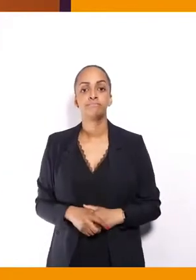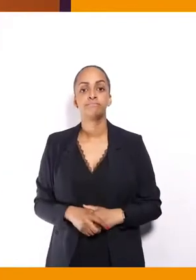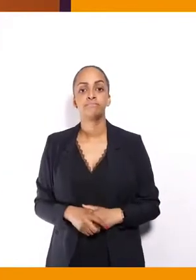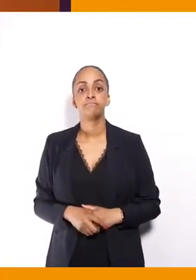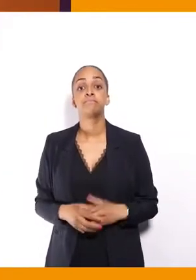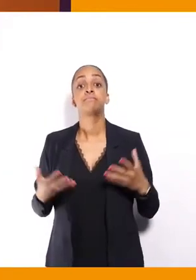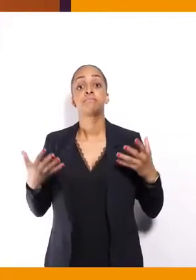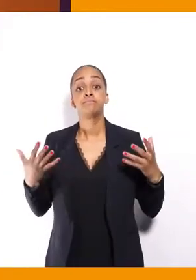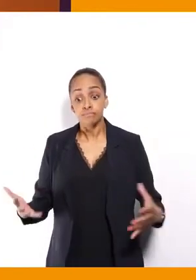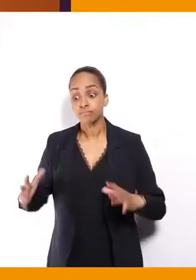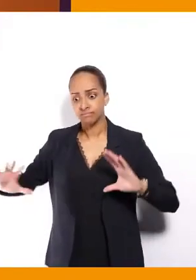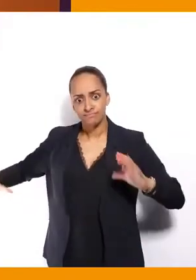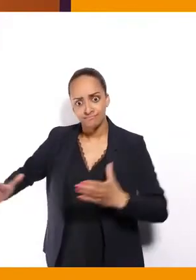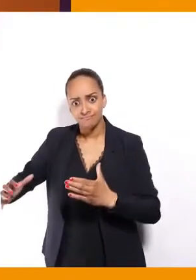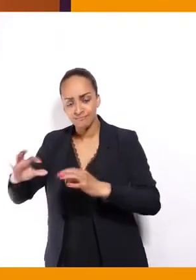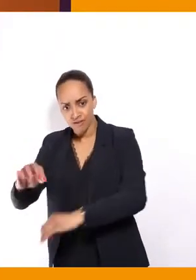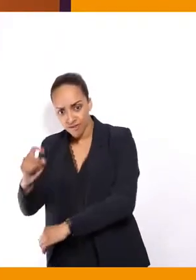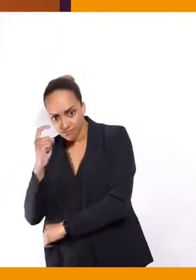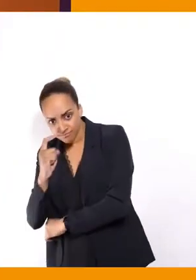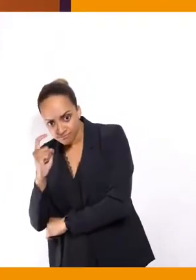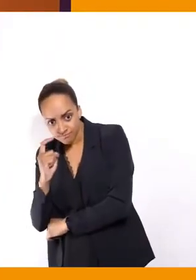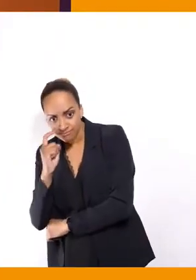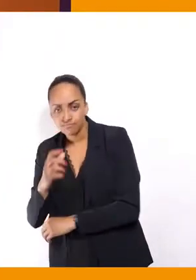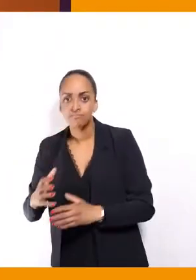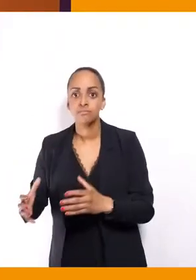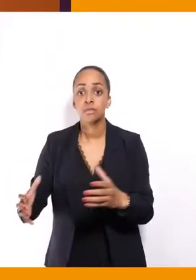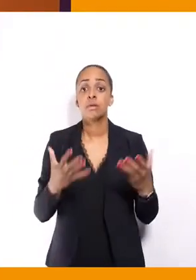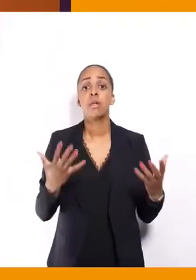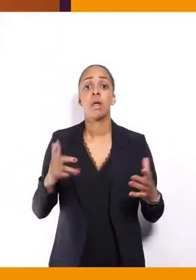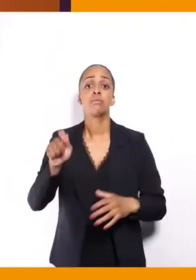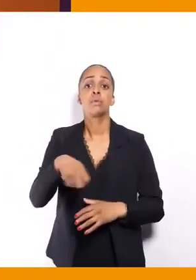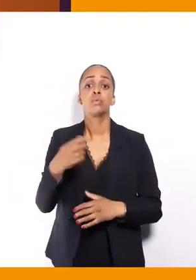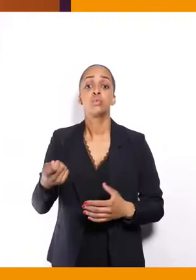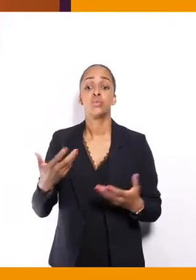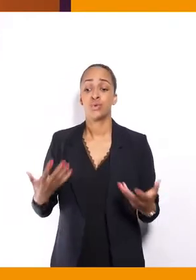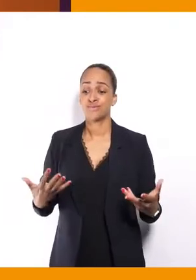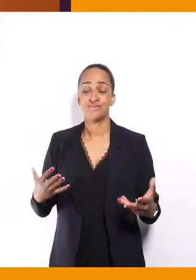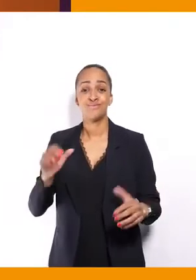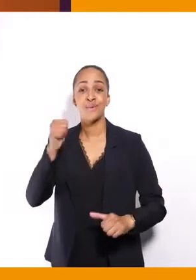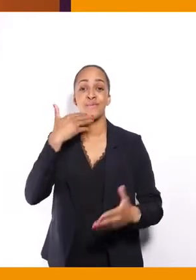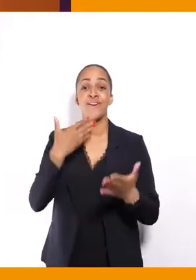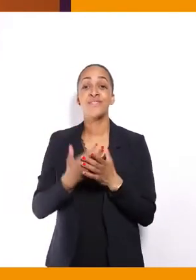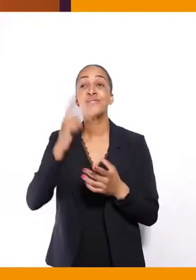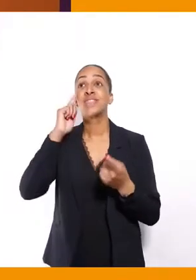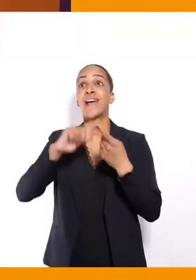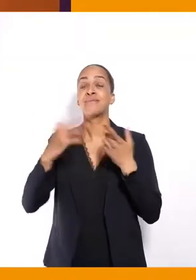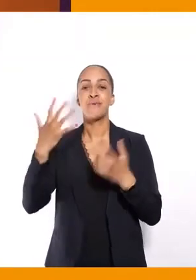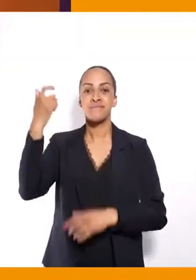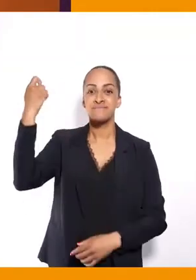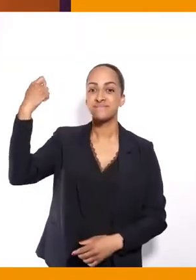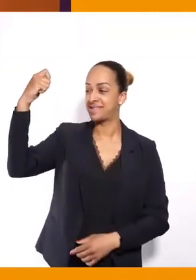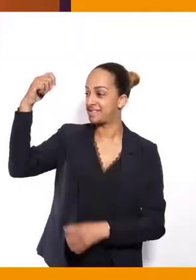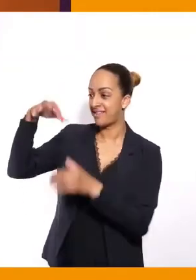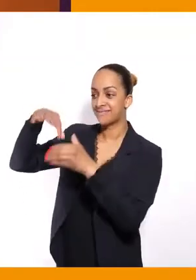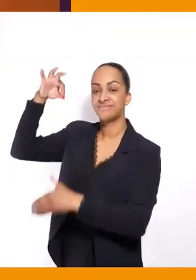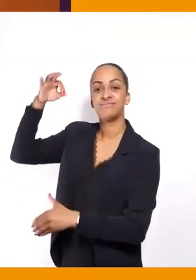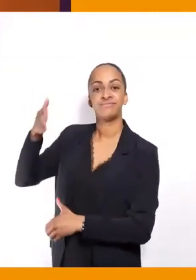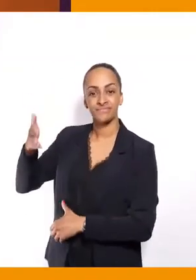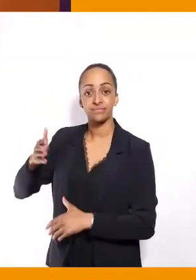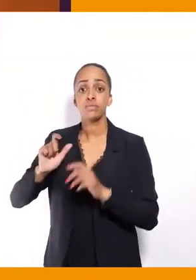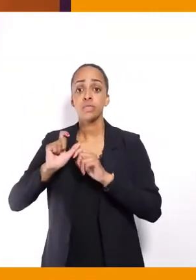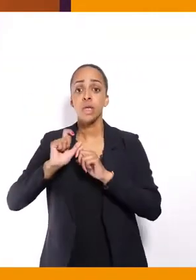Cet observatoire, là, on parle des présidentielles, parce que c'est le premier rendez-vous, mais derrière, nous avons les élections